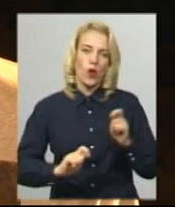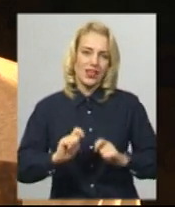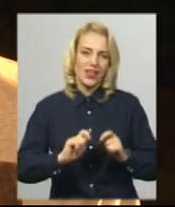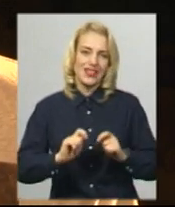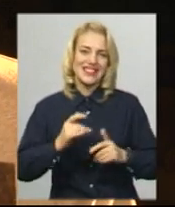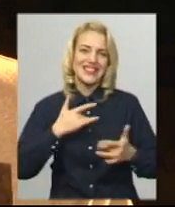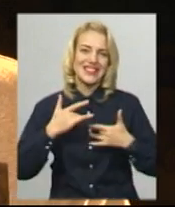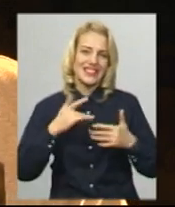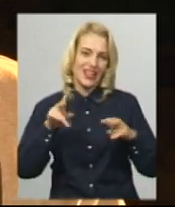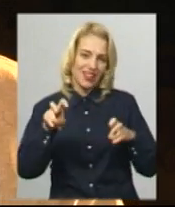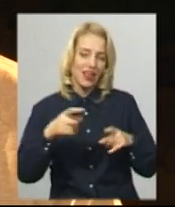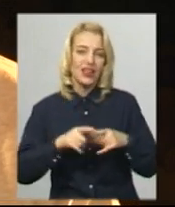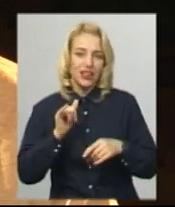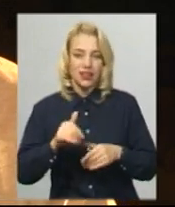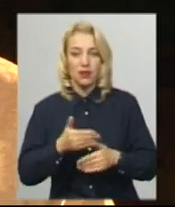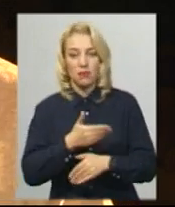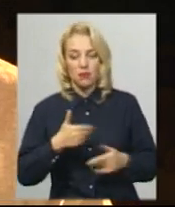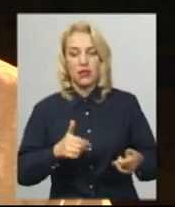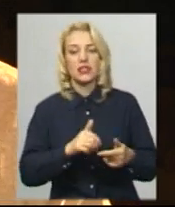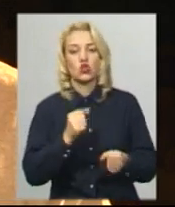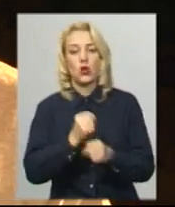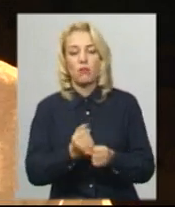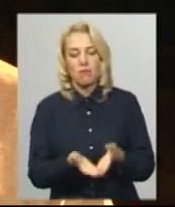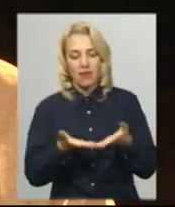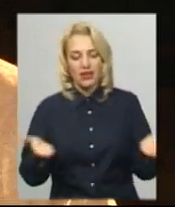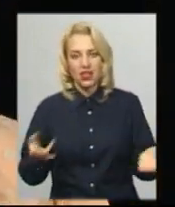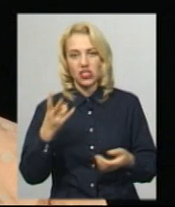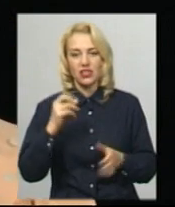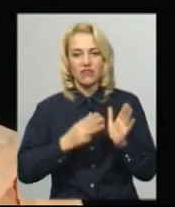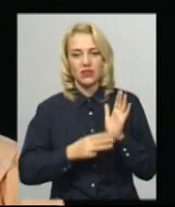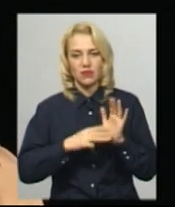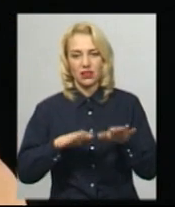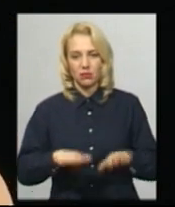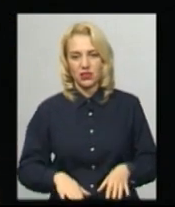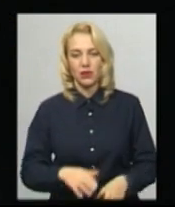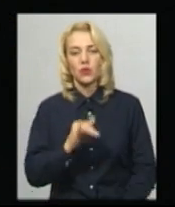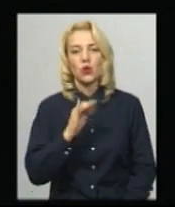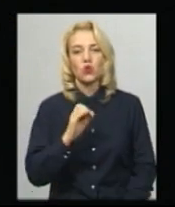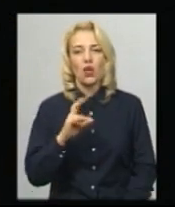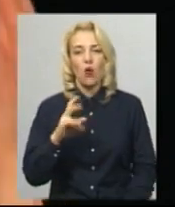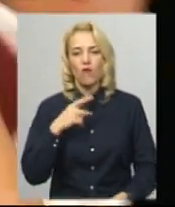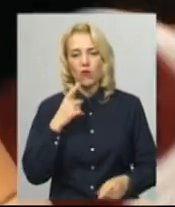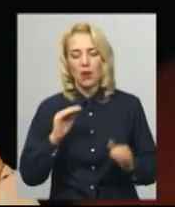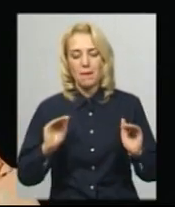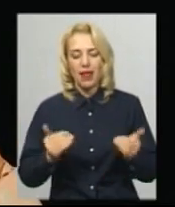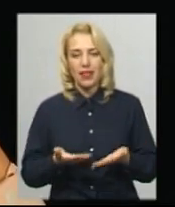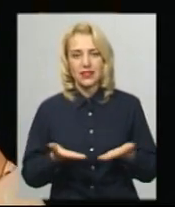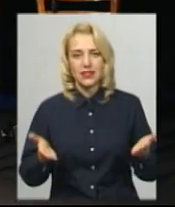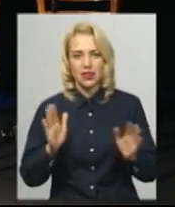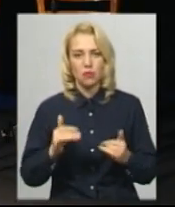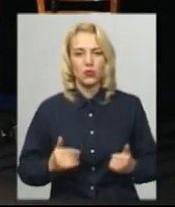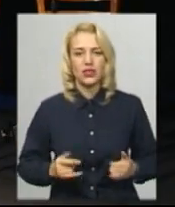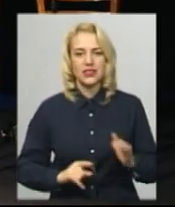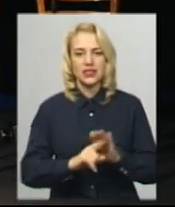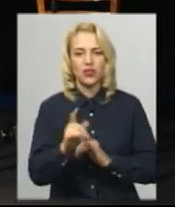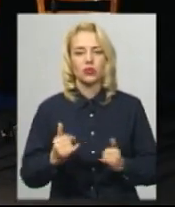і, в принципі, ми зробили майданчик на 80 місць. Дмитро Гусаков додає, мала сцена стане своєрідним стартом для